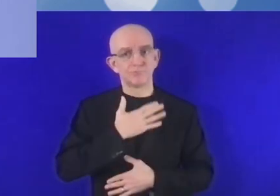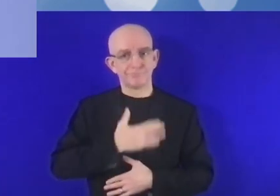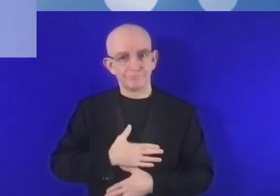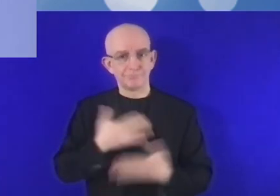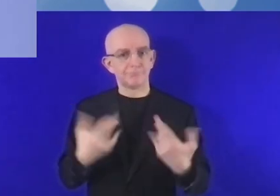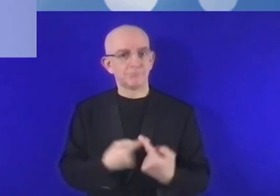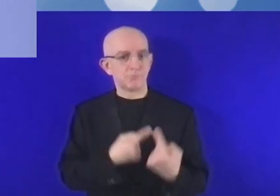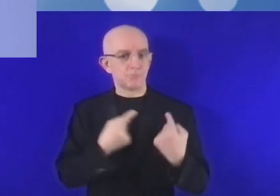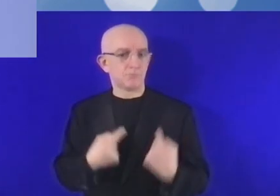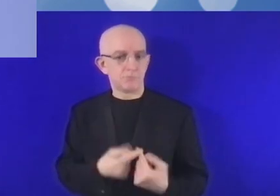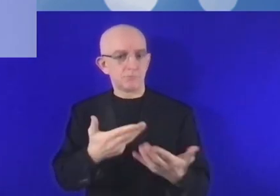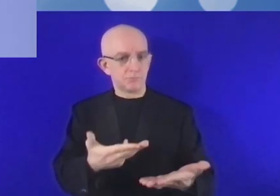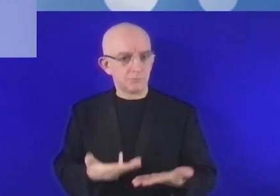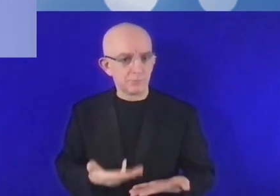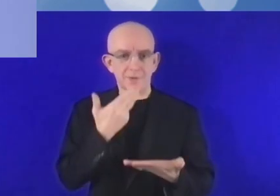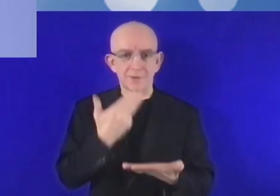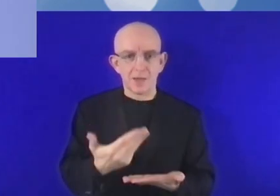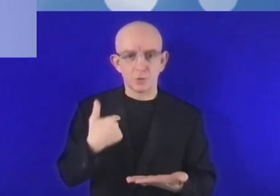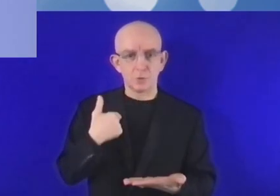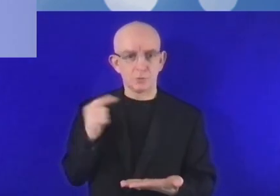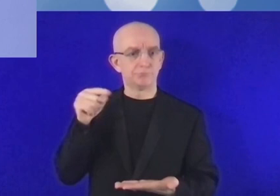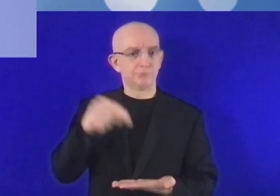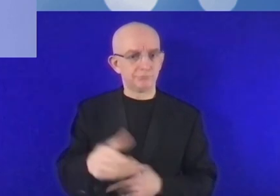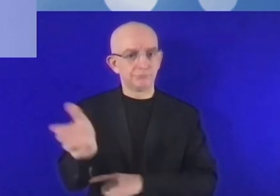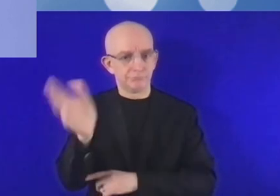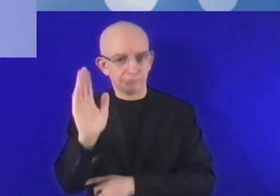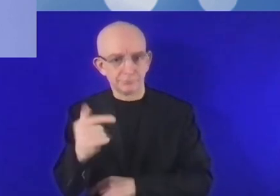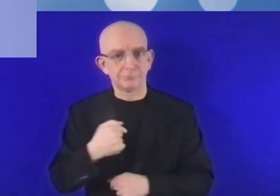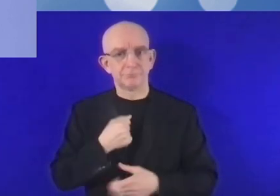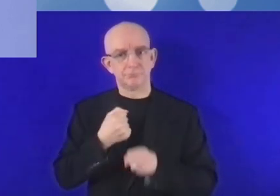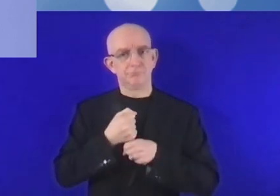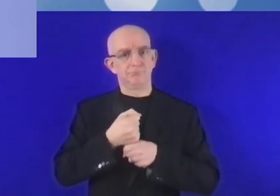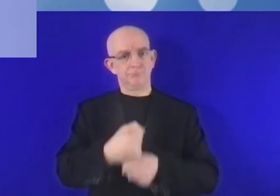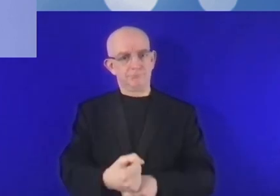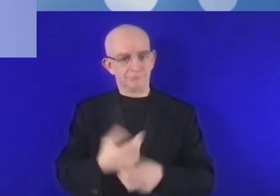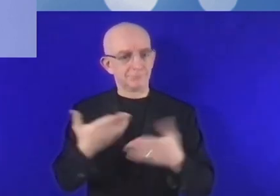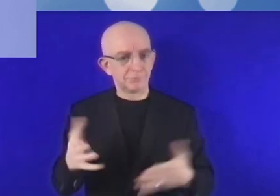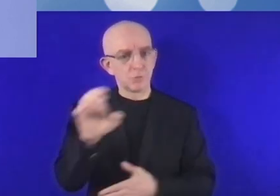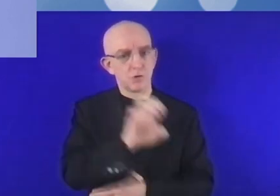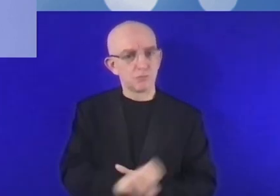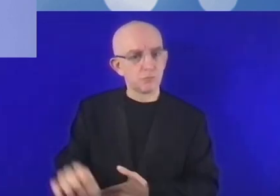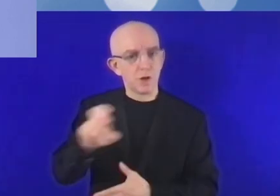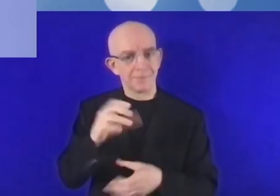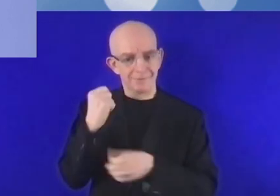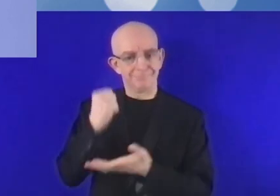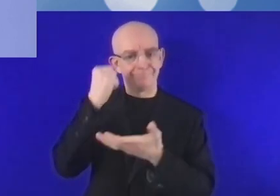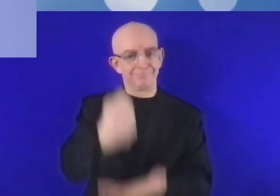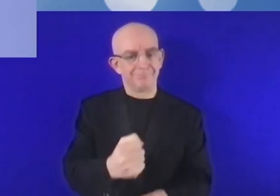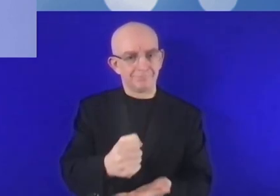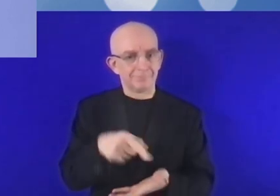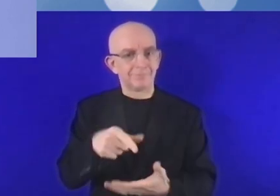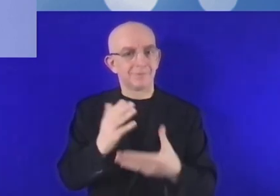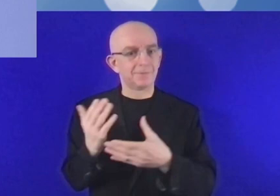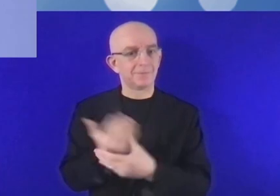de m'avoir invité à participer à ce colloque. C'est un plaisir pour moi de pouvoir représenter la Banque européenne d'investissement